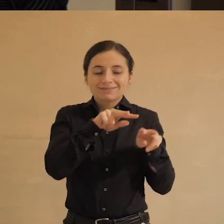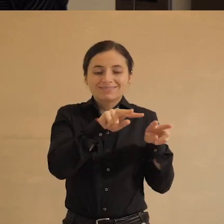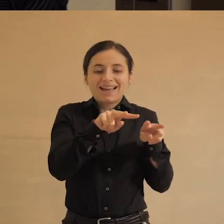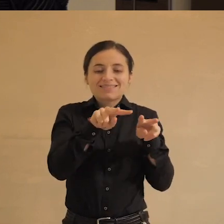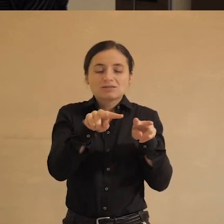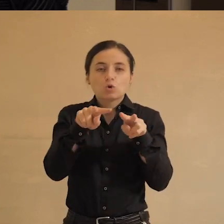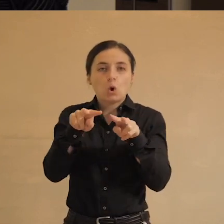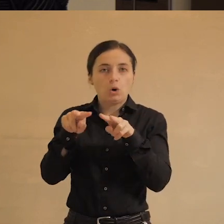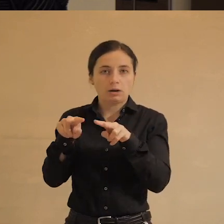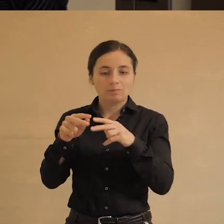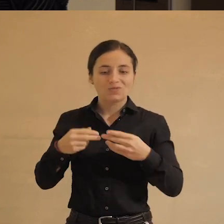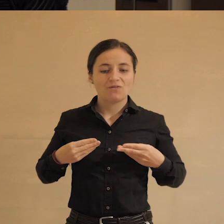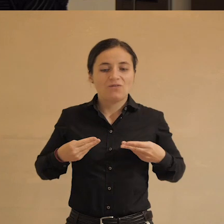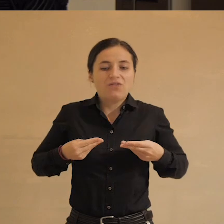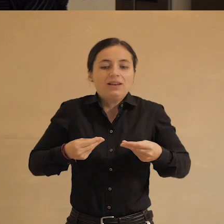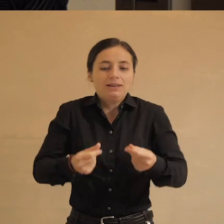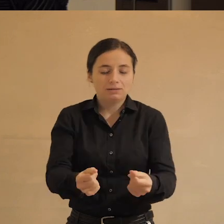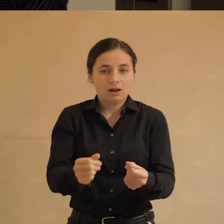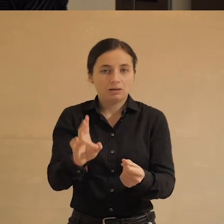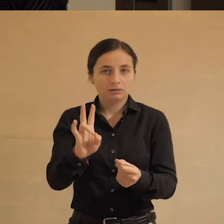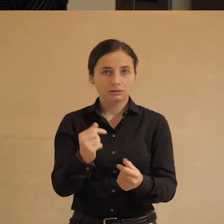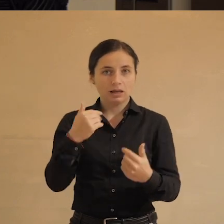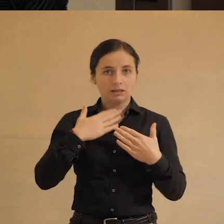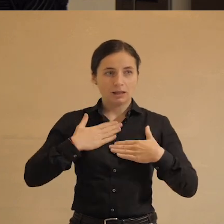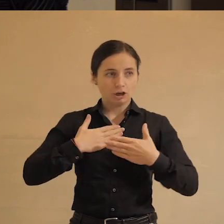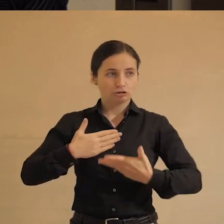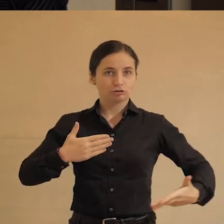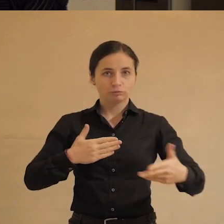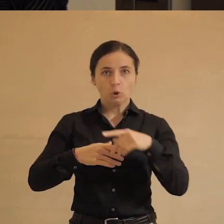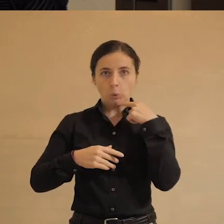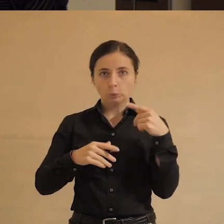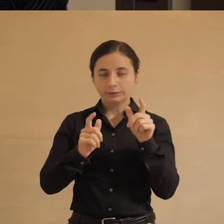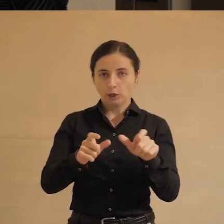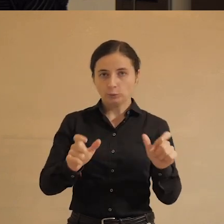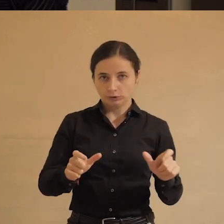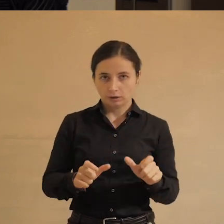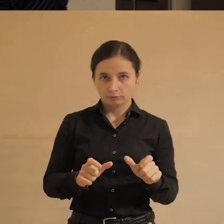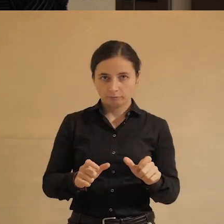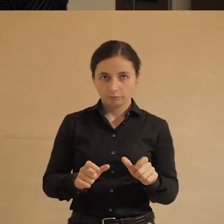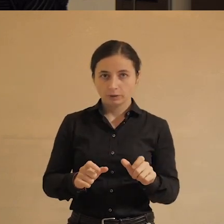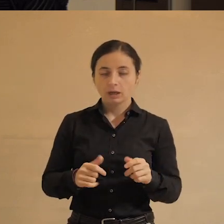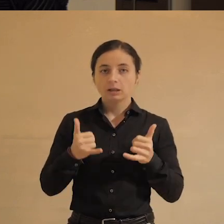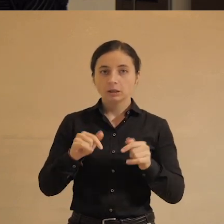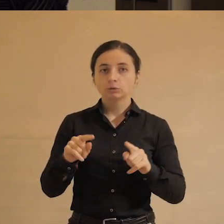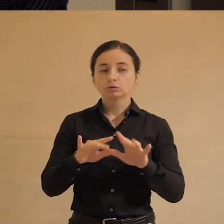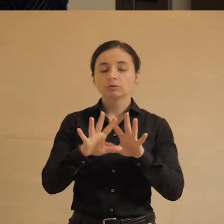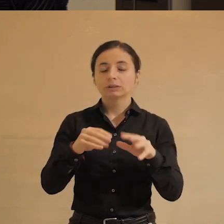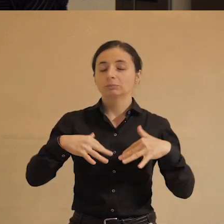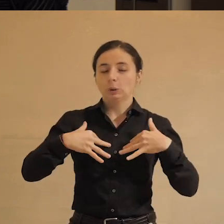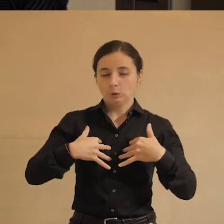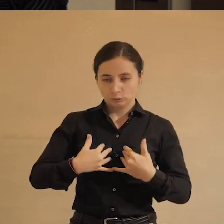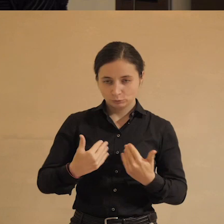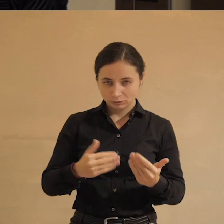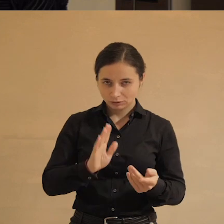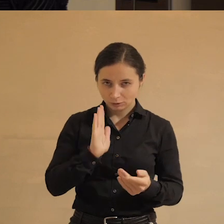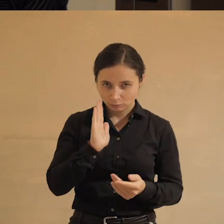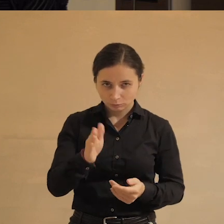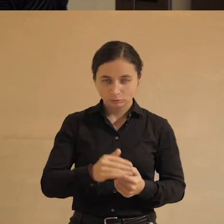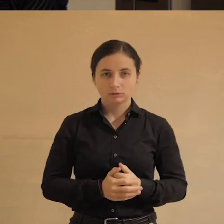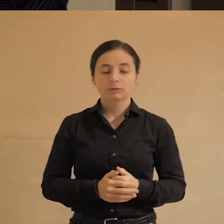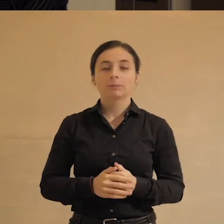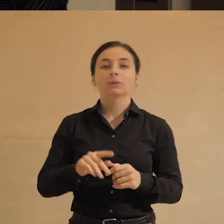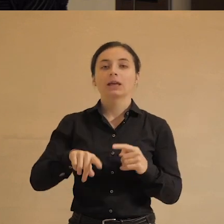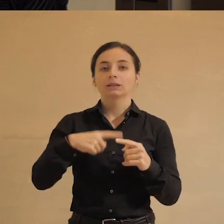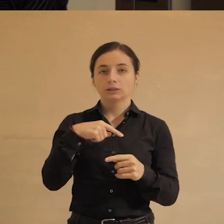влияет на наше поведение. Ну и для того, чтобы совсем-всем стало грустно, должна сказать